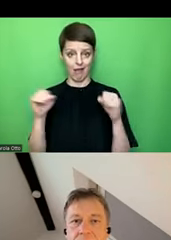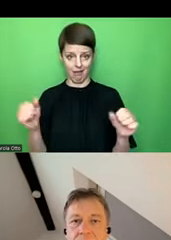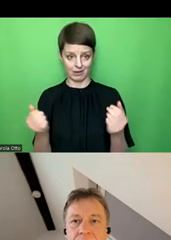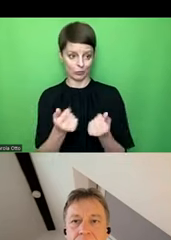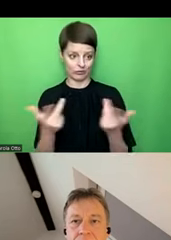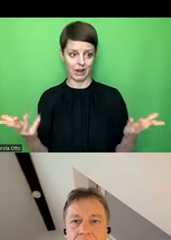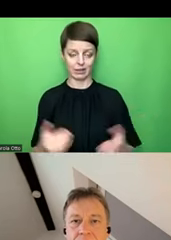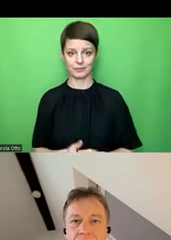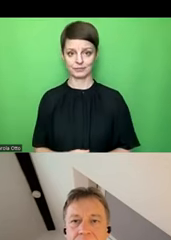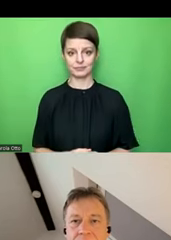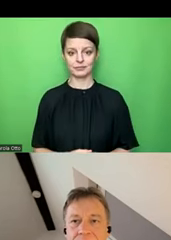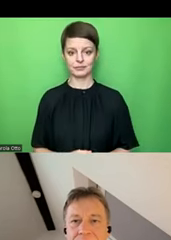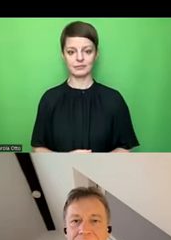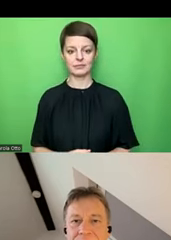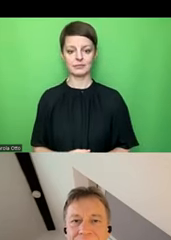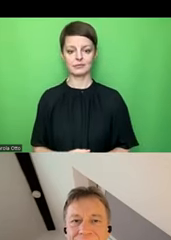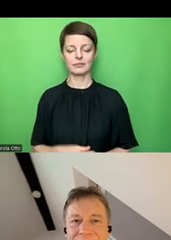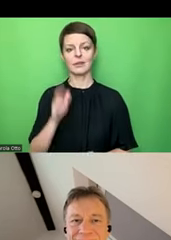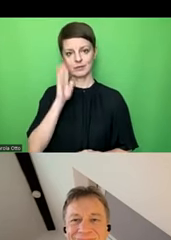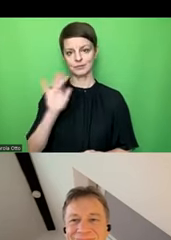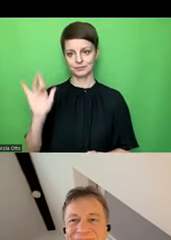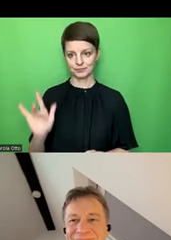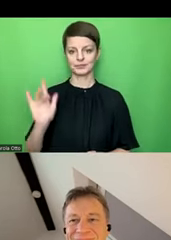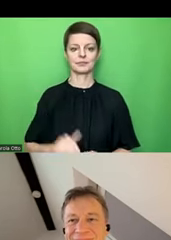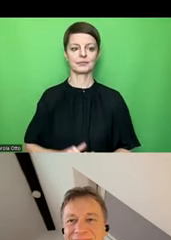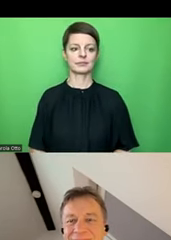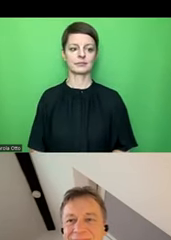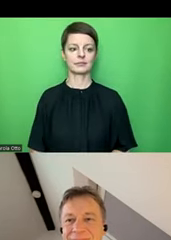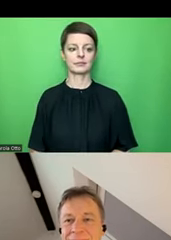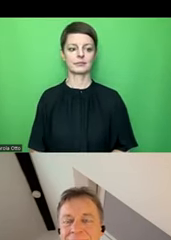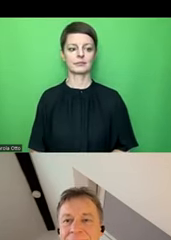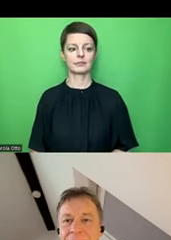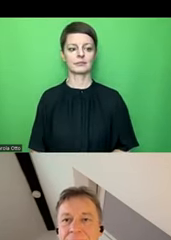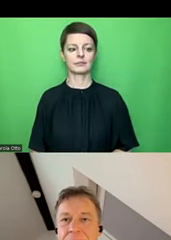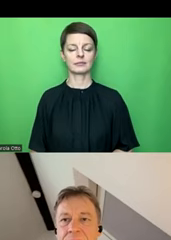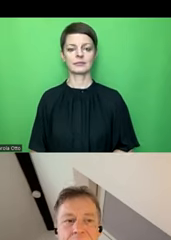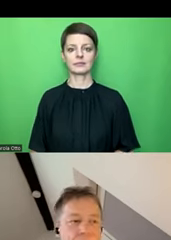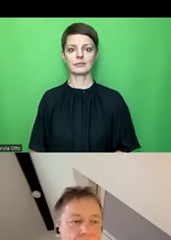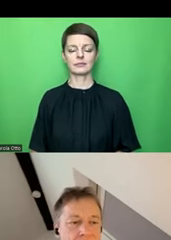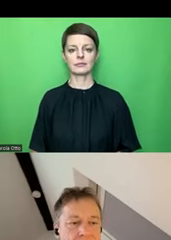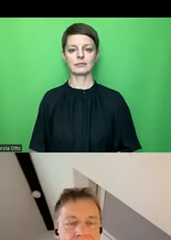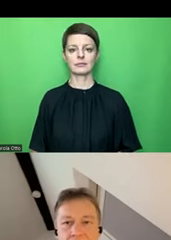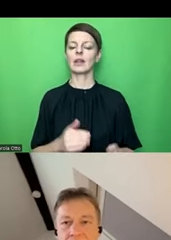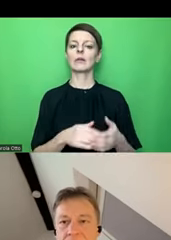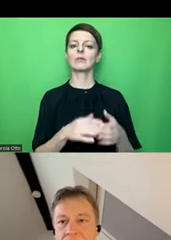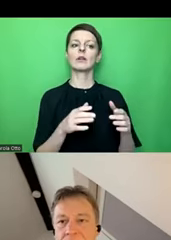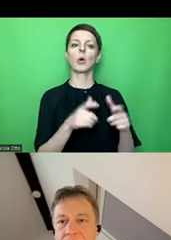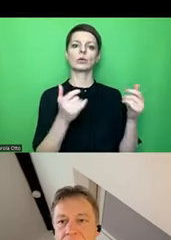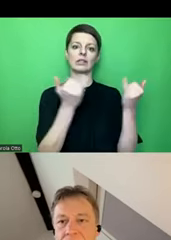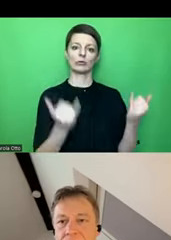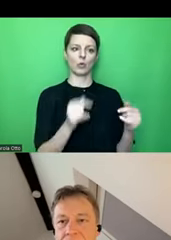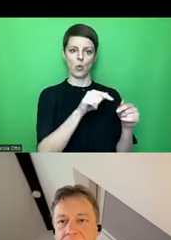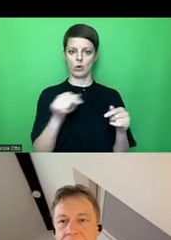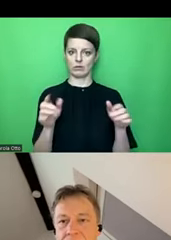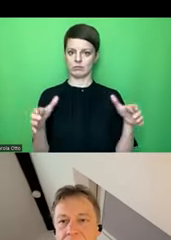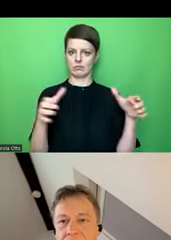dergleichen. Gut. Nochmal einmal weiter, bitte. Neben sozusagen den großen Institutionen, die